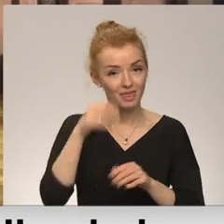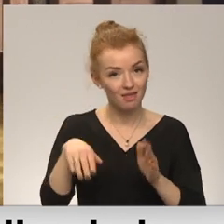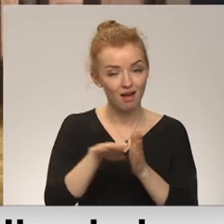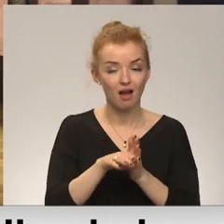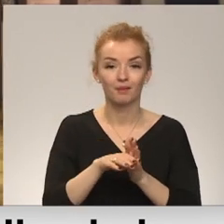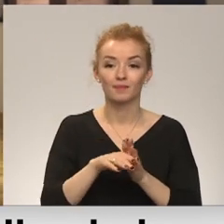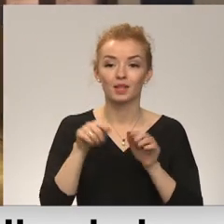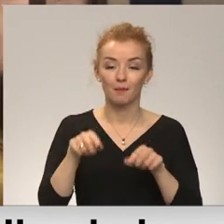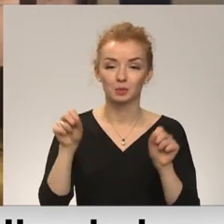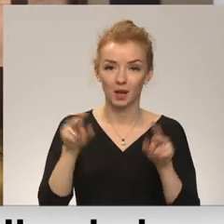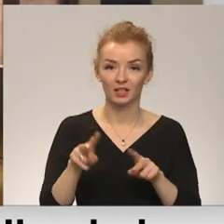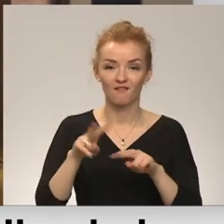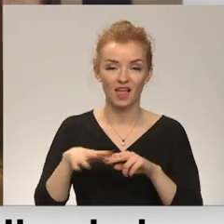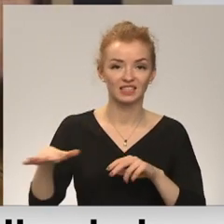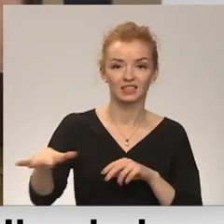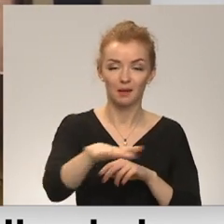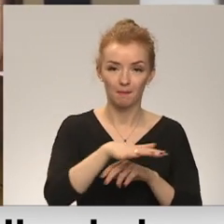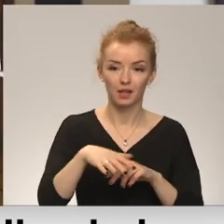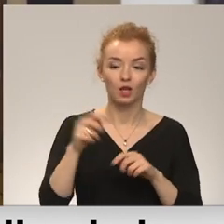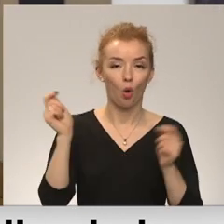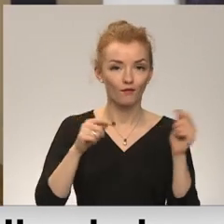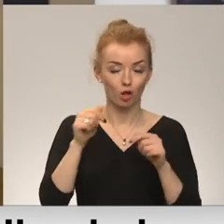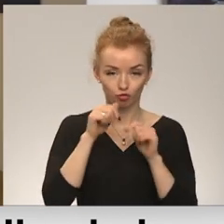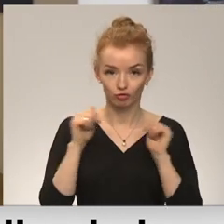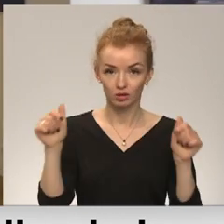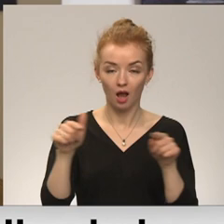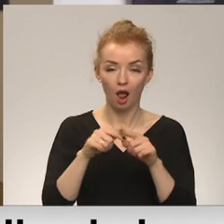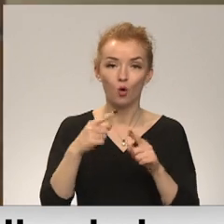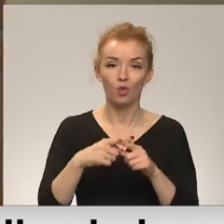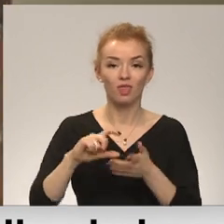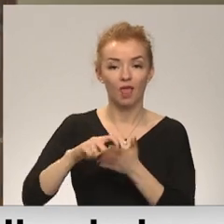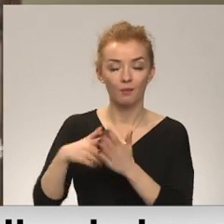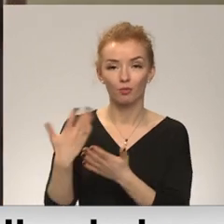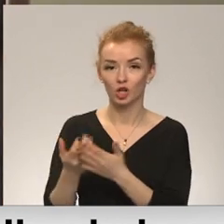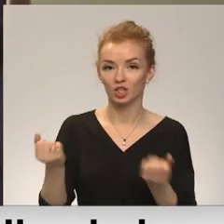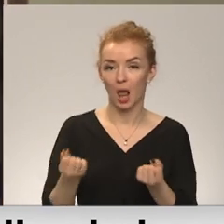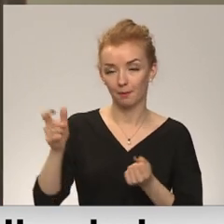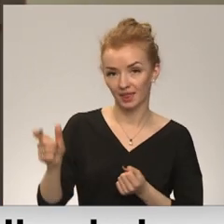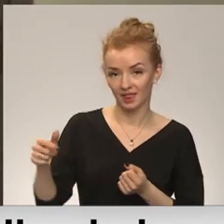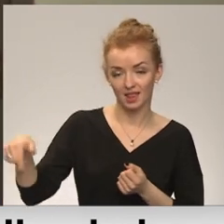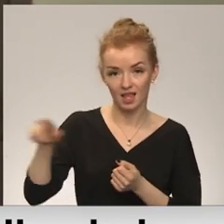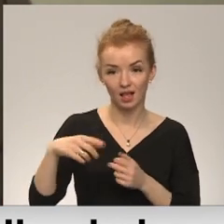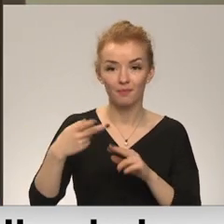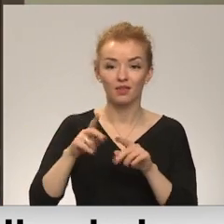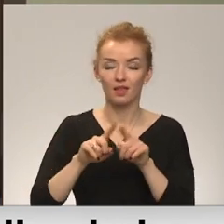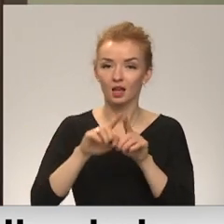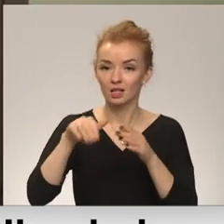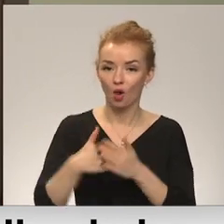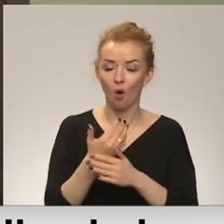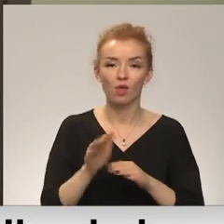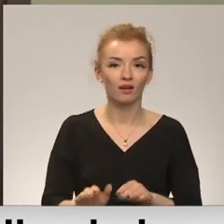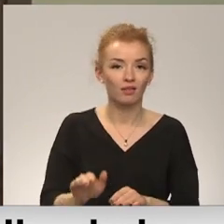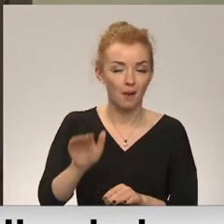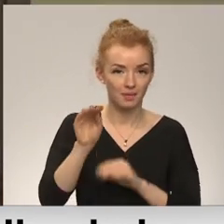nolūkam izbūvēts vestibils ar aprīkotu konferenču zāli un telpu pils darbiniekiem. No tā uz bēniņiem uzstādītas jaunas koka kāpnes,